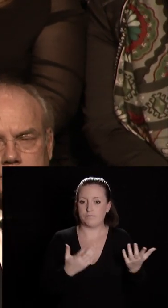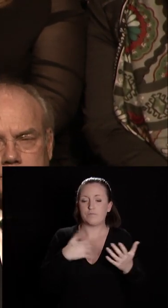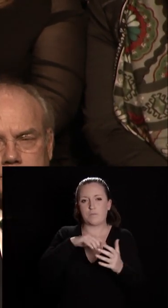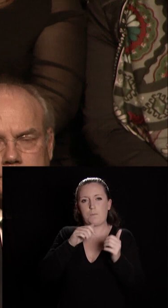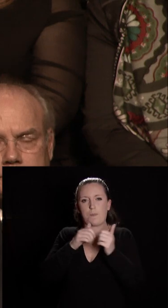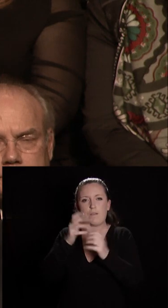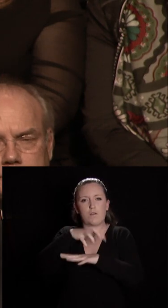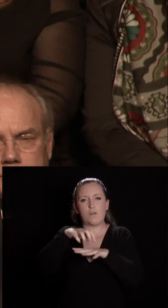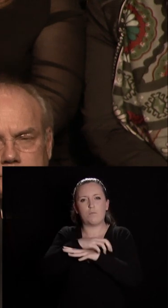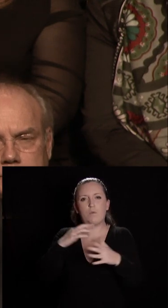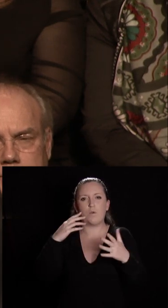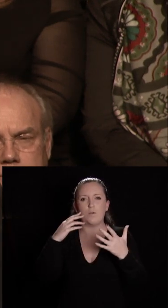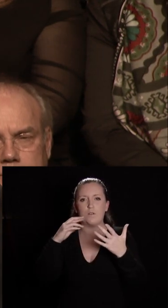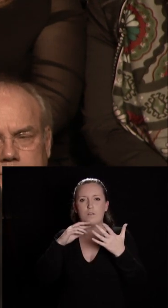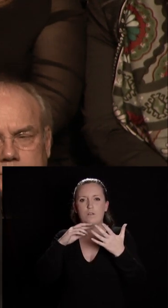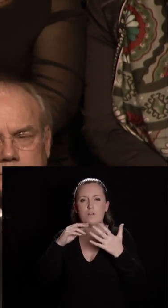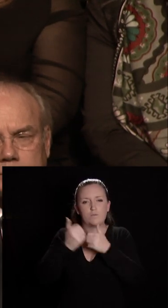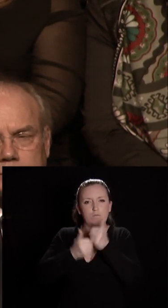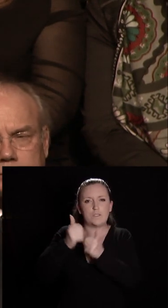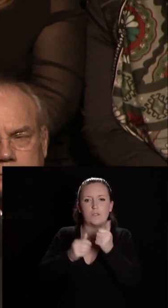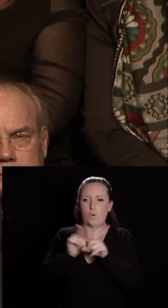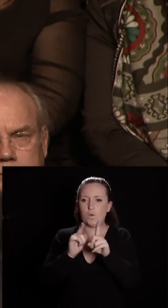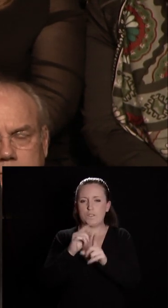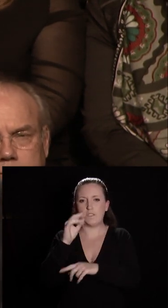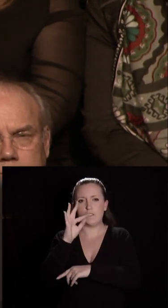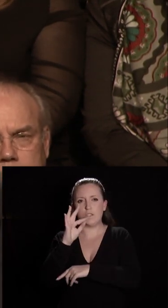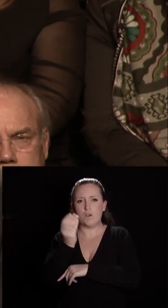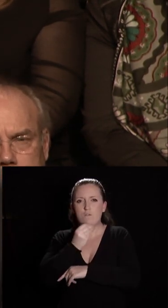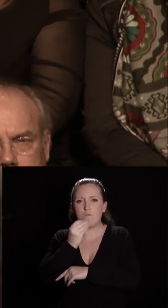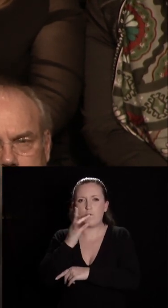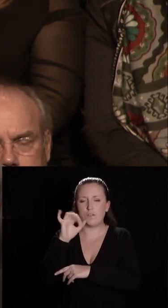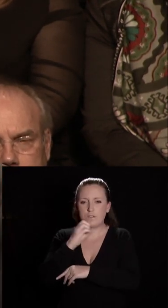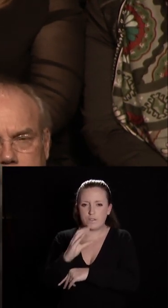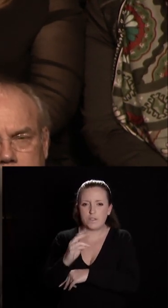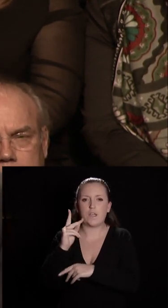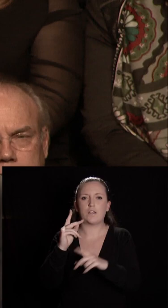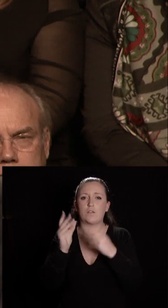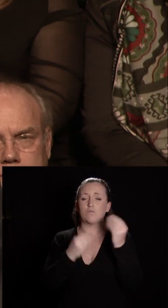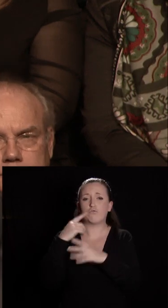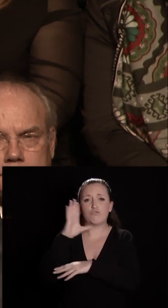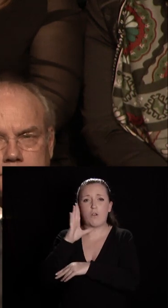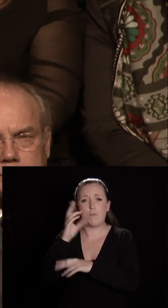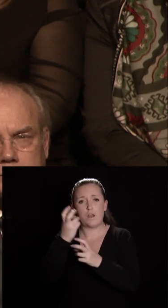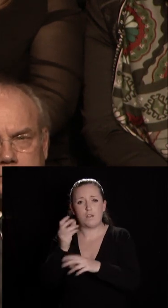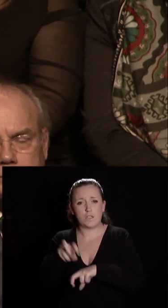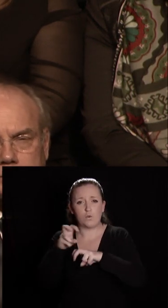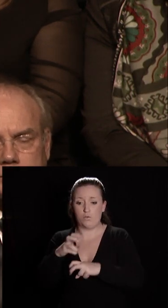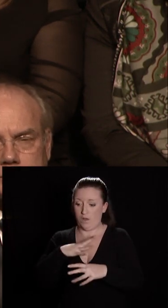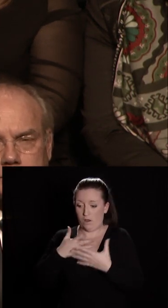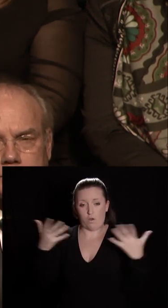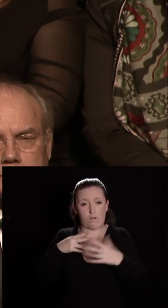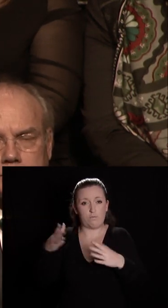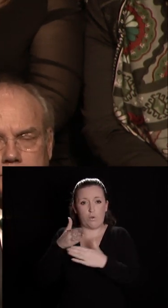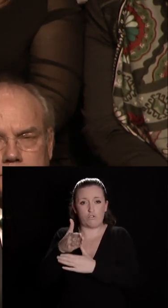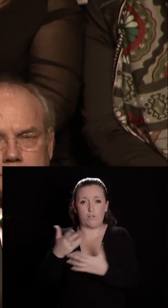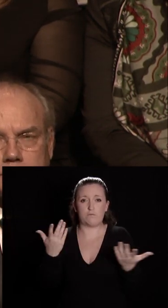compétitivité Vitagora, avec Foodtech, avec Agronove, avec la Chambre d'agriculture, nous portons un grand projet dans le domaine de